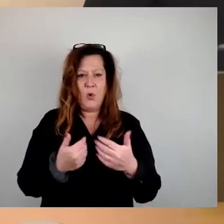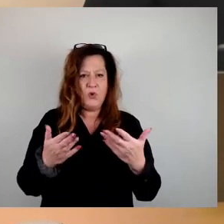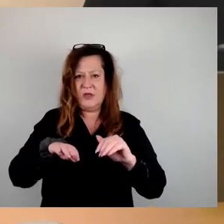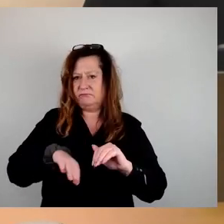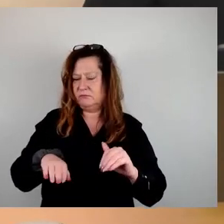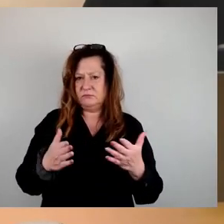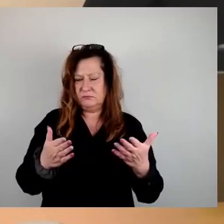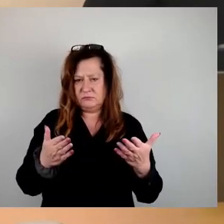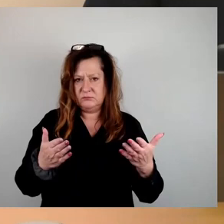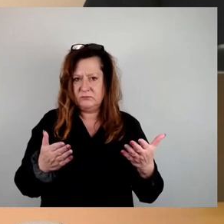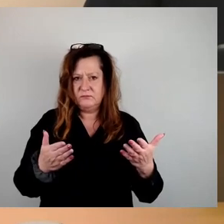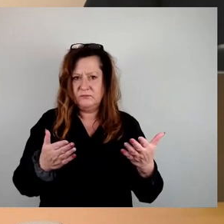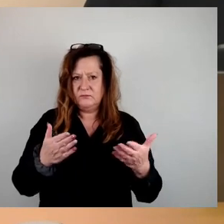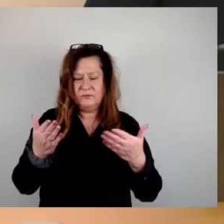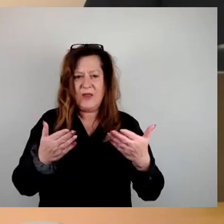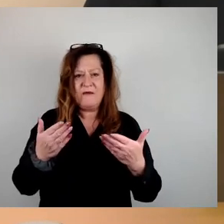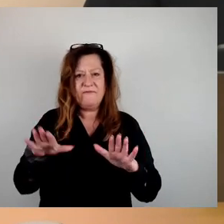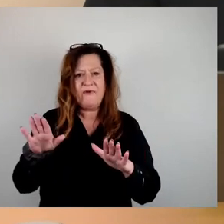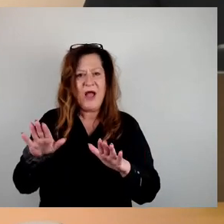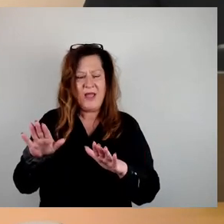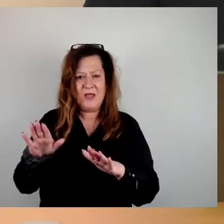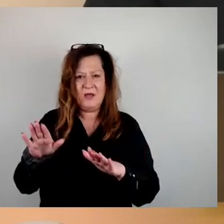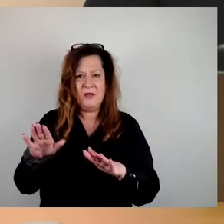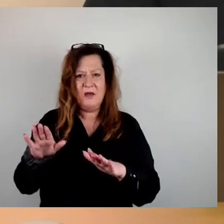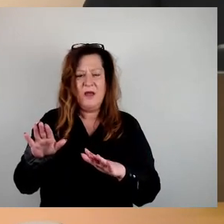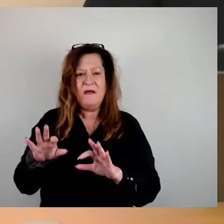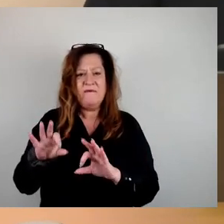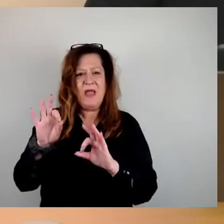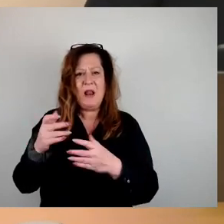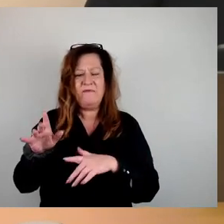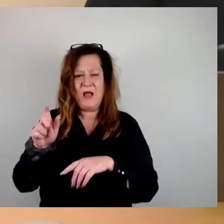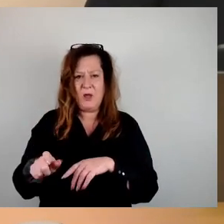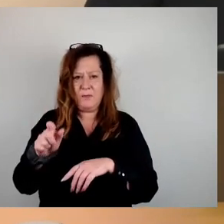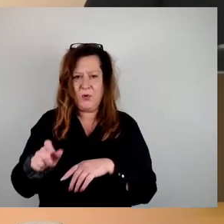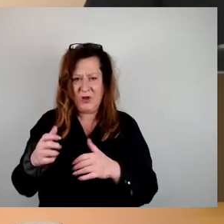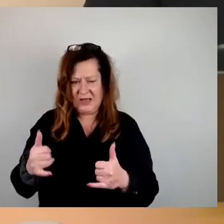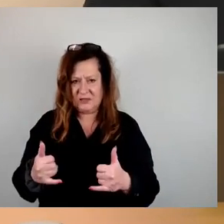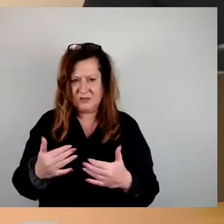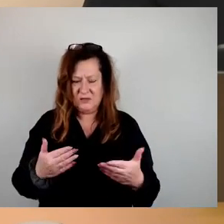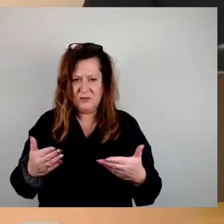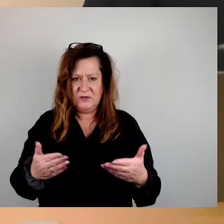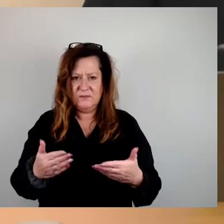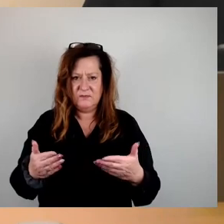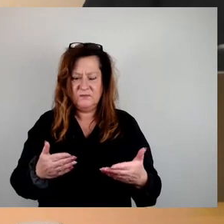der Freie Wähler, freier Bürger, sagt jetzt oder dann in der Runde. Jetzt. Dann Herr Nietzsche, auf geht's.